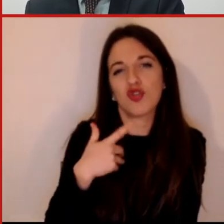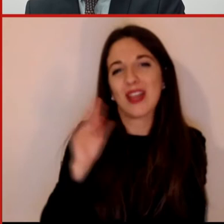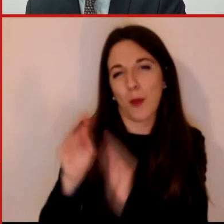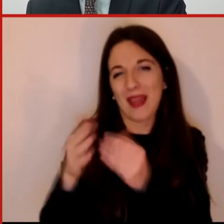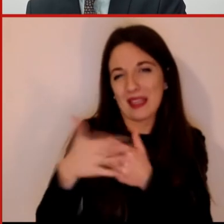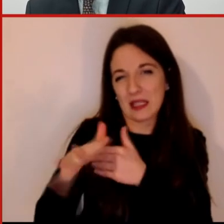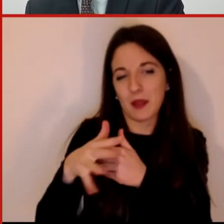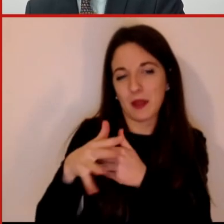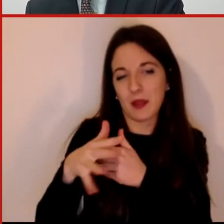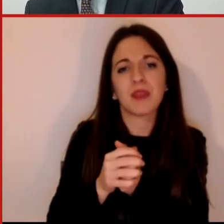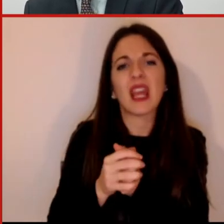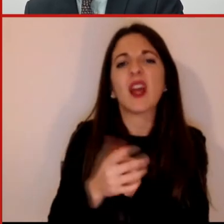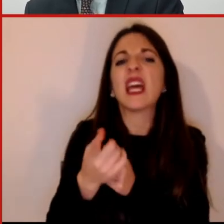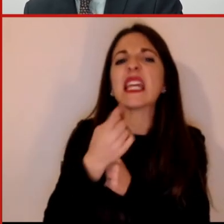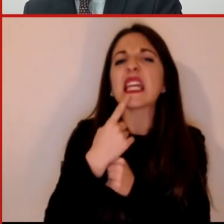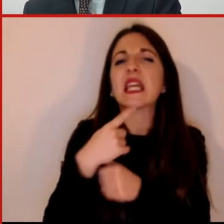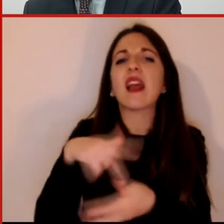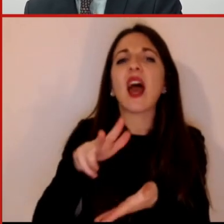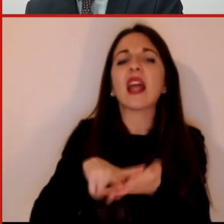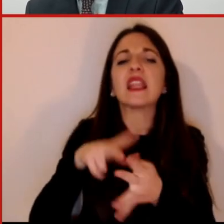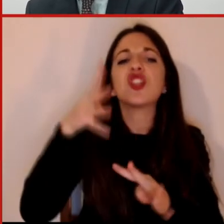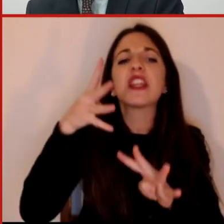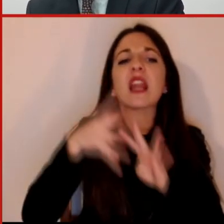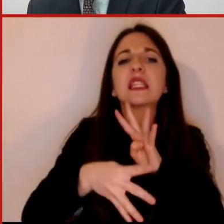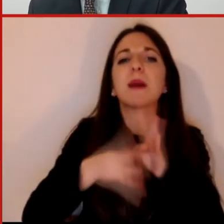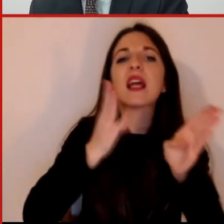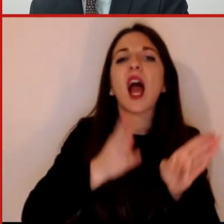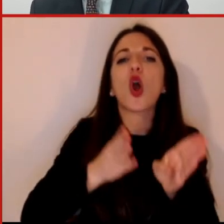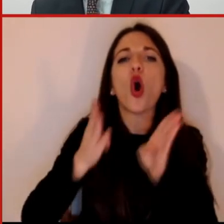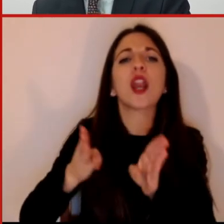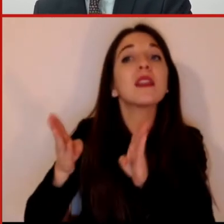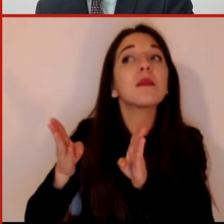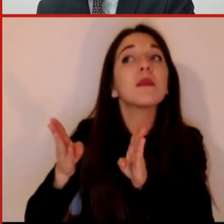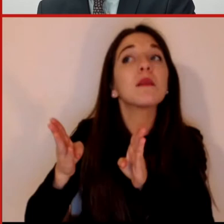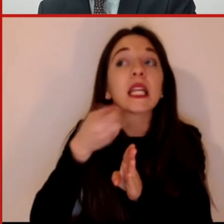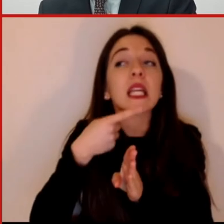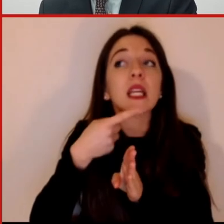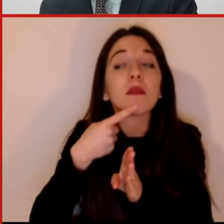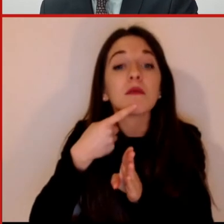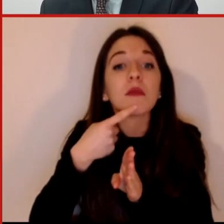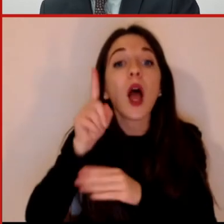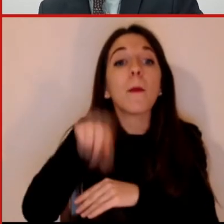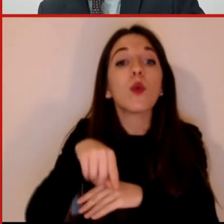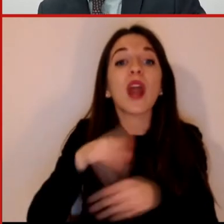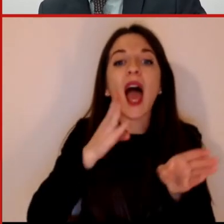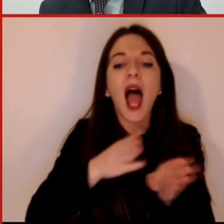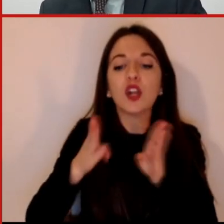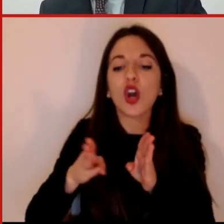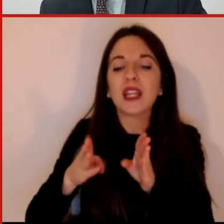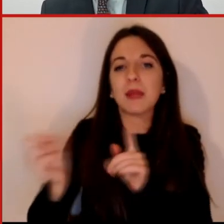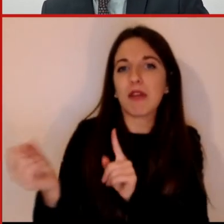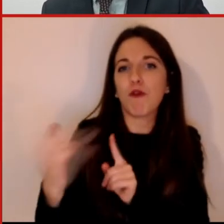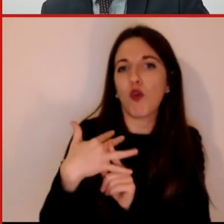appunto chi garantisce la trasparenza degli algoritmi, soprattutto di quelli che sono molto impattanti per la nostra vita e non sono